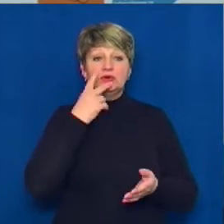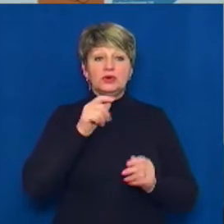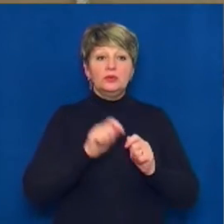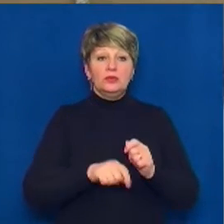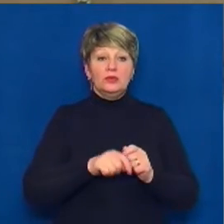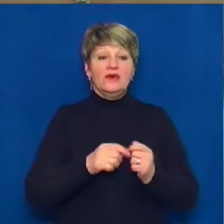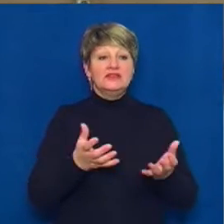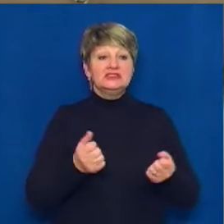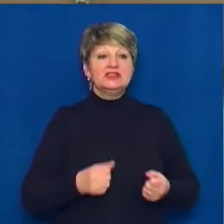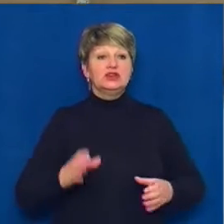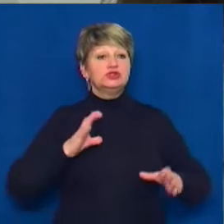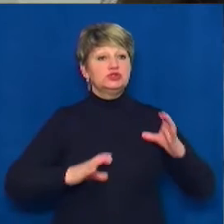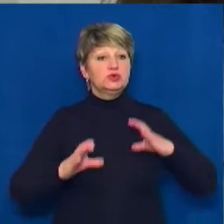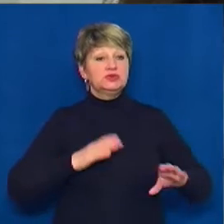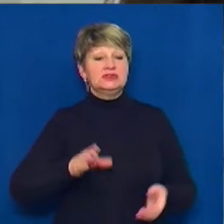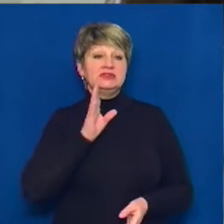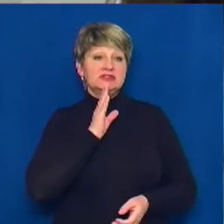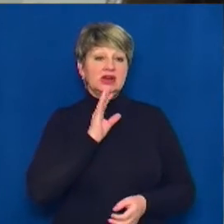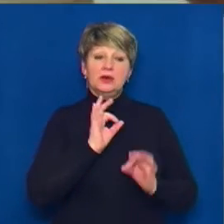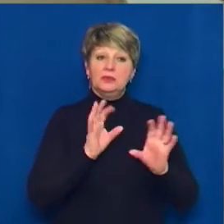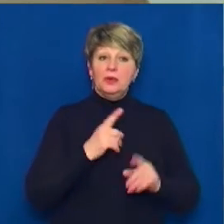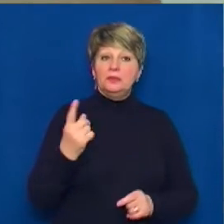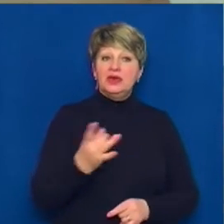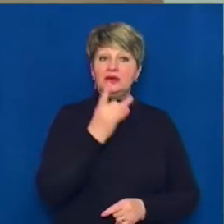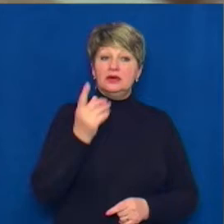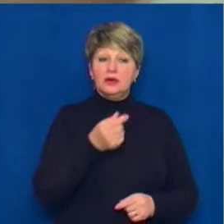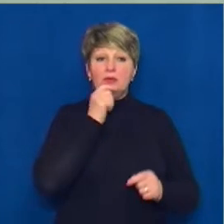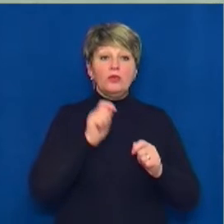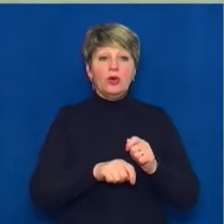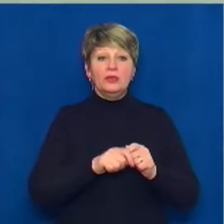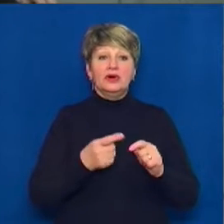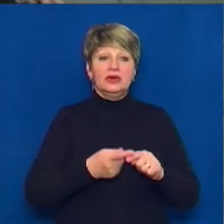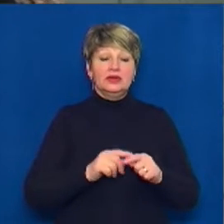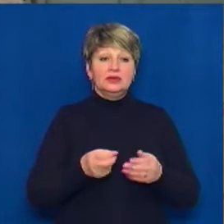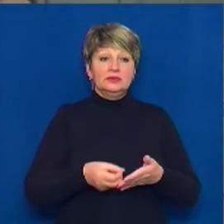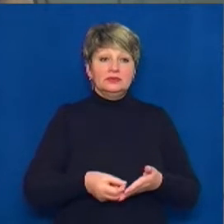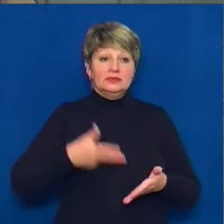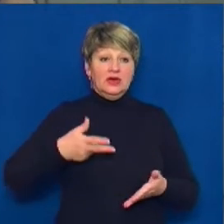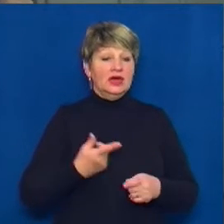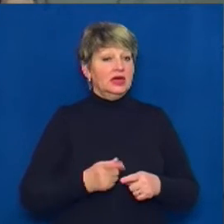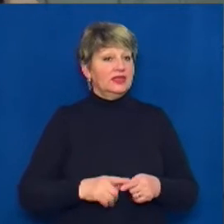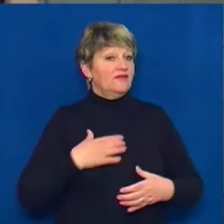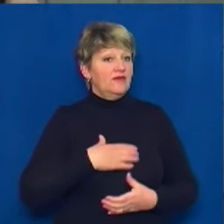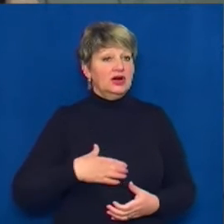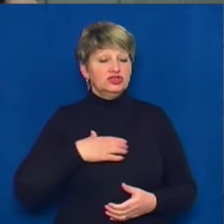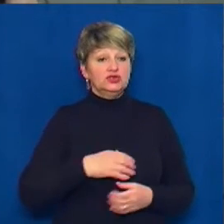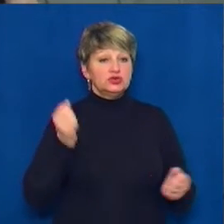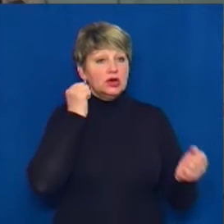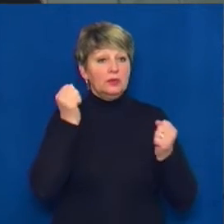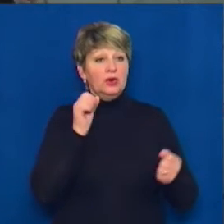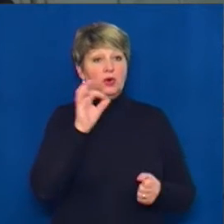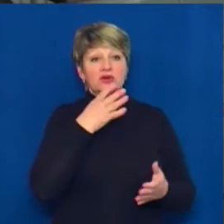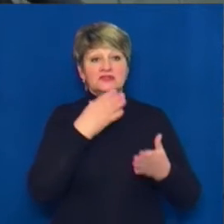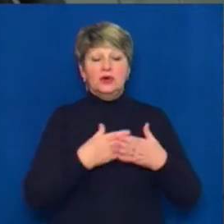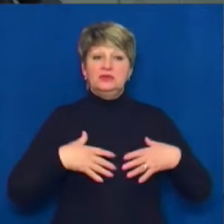студентка Олена Гаврильченко. Дівчина розповідає, що вперше зробила цей тест. Вважаю, що зараз дуже важливо турбуватися про своє здоров'я і такі